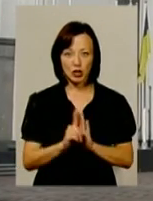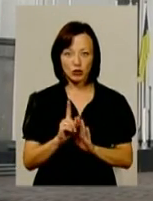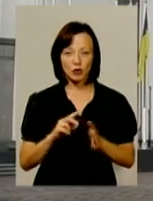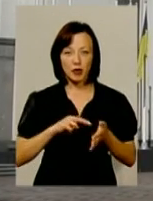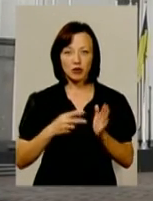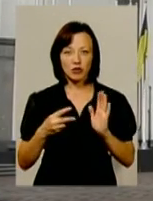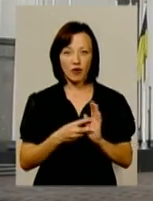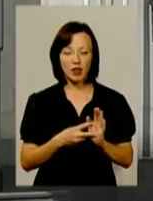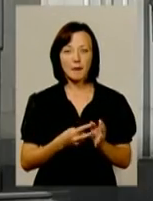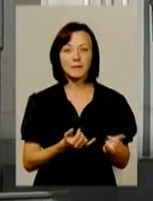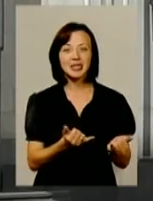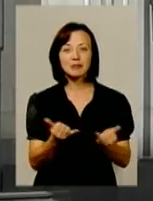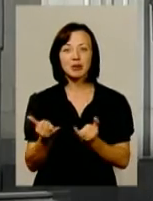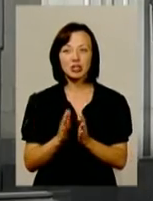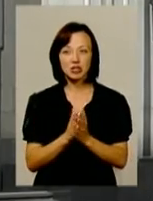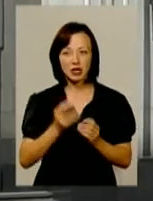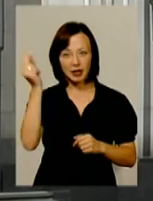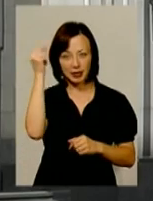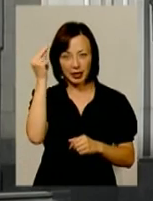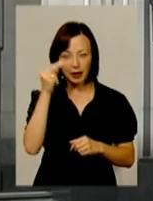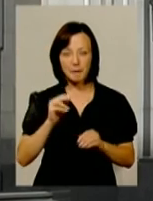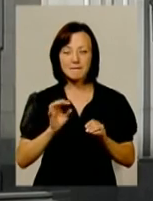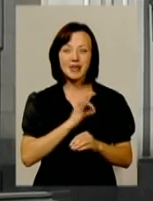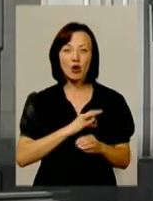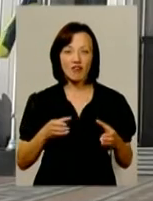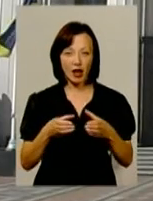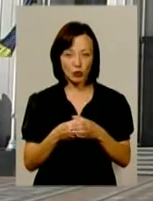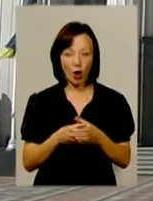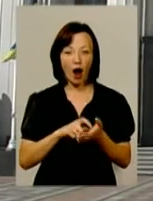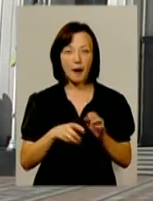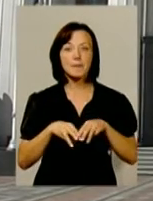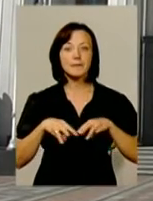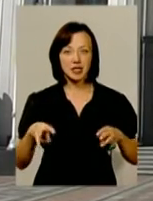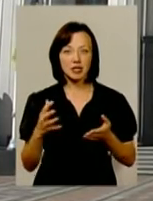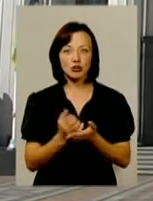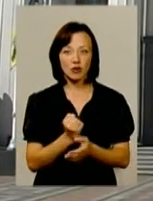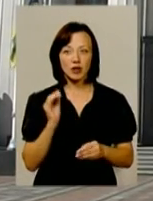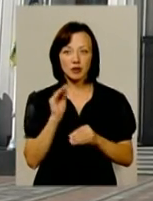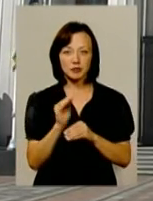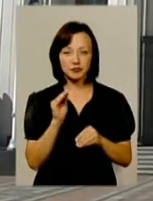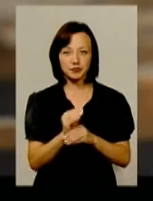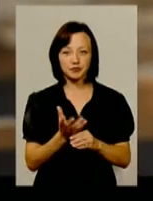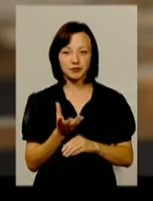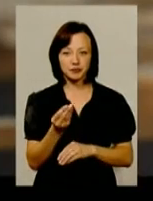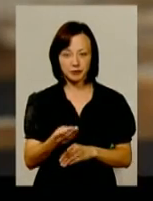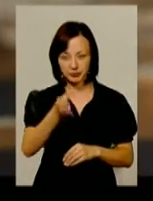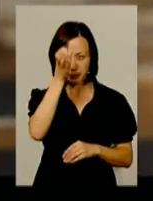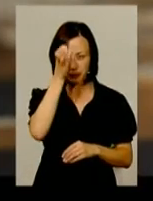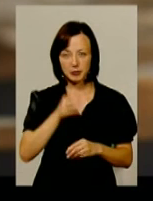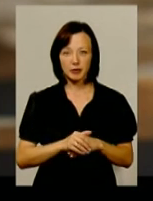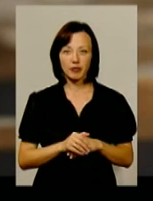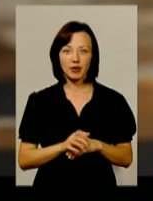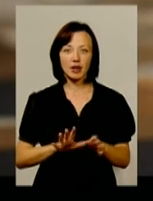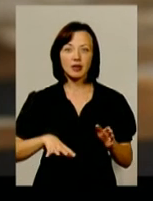безкоштовно забезпечити книжками лише дітей пільгових категорій. Однак Кабмін все ж знайшов додаткове фінансування для освіти. За рахунок